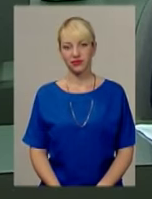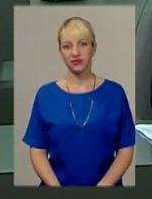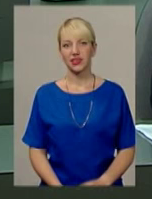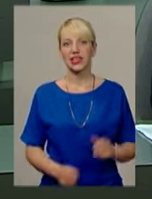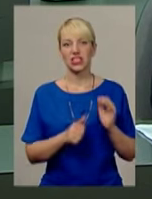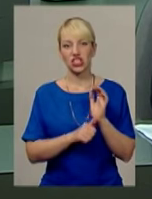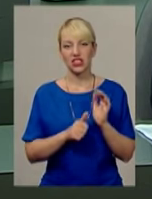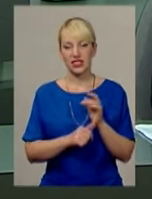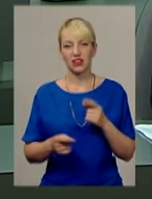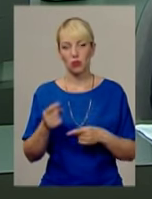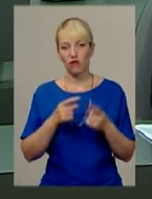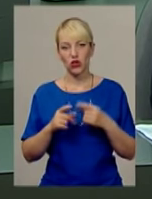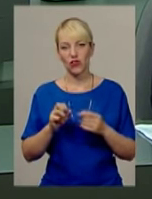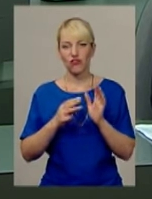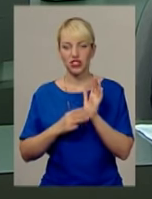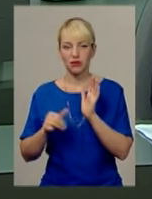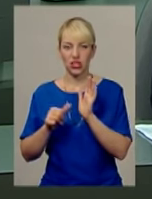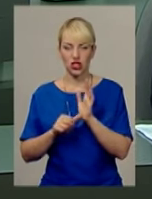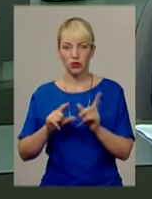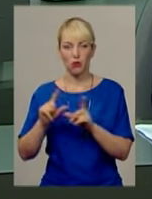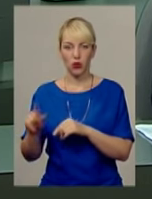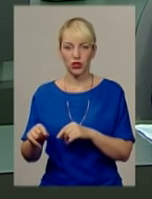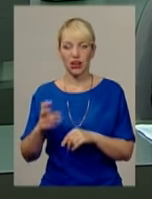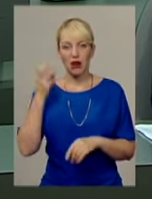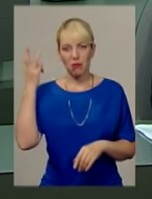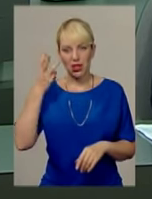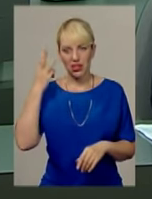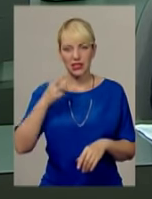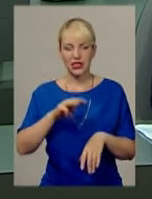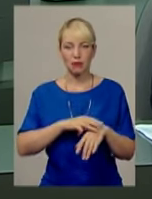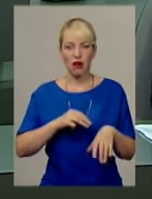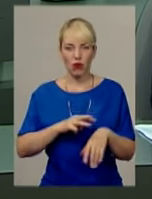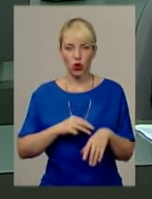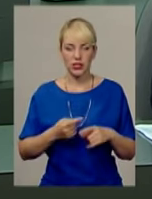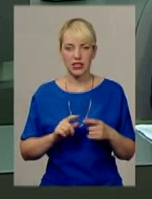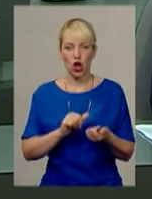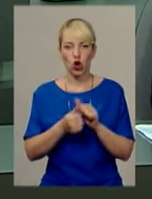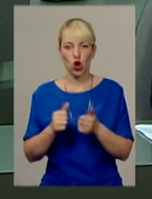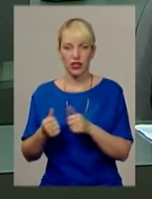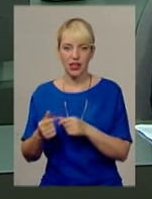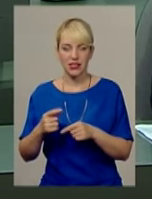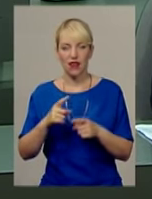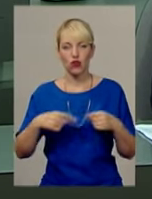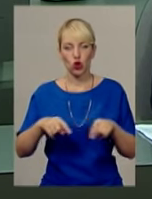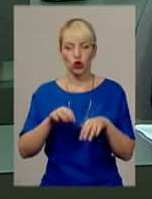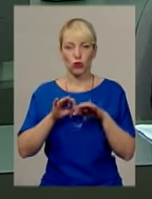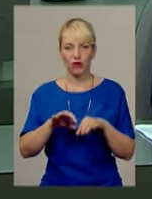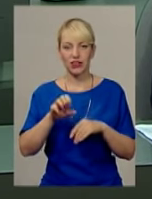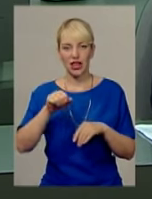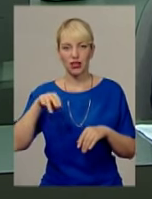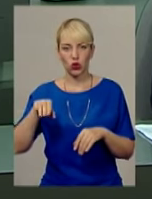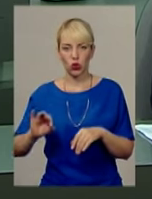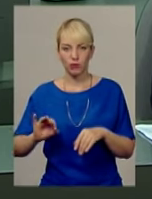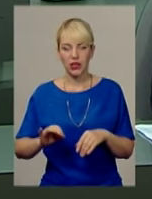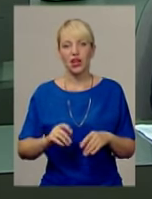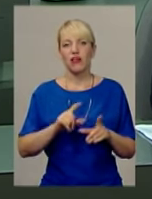60 повернулося, 86 поїхало. У хмельницьких правоохоронців чергова ротація в зону проведення антитерористичної